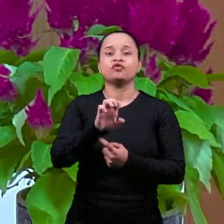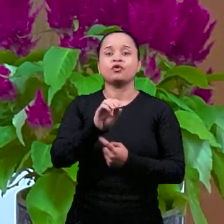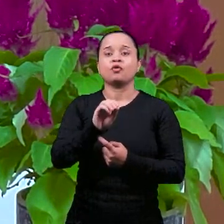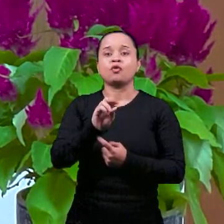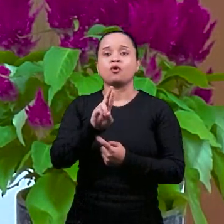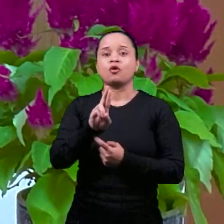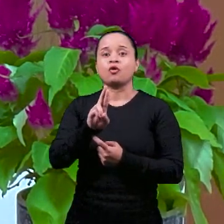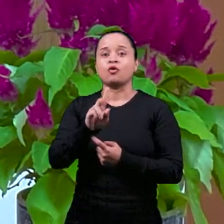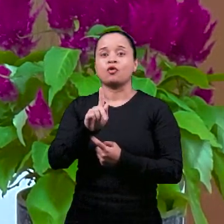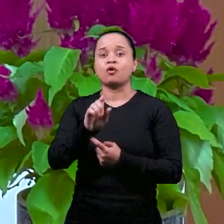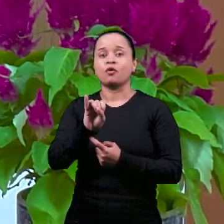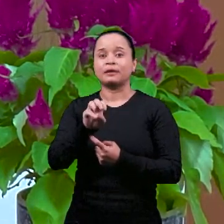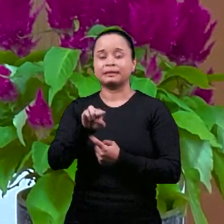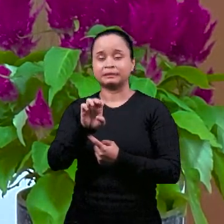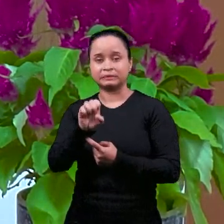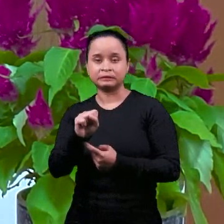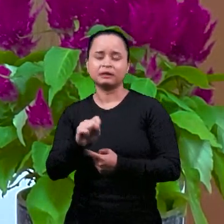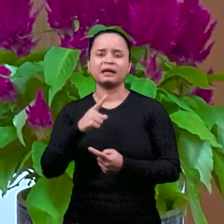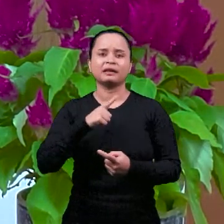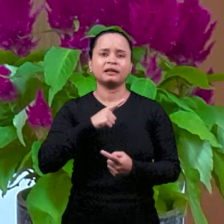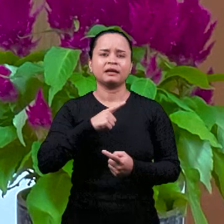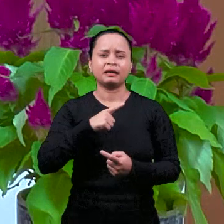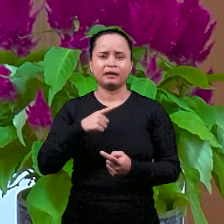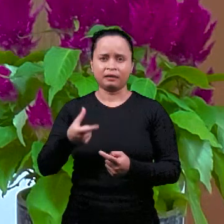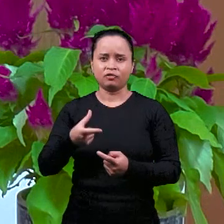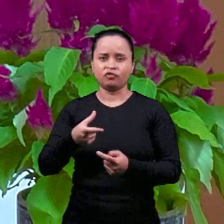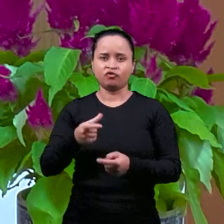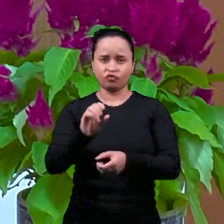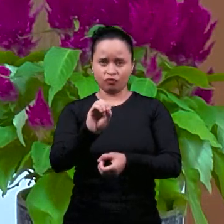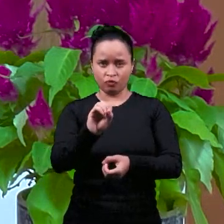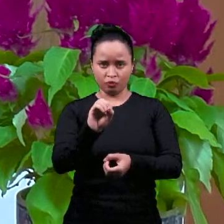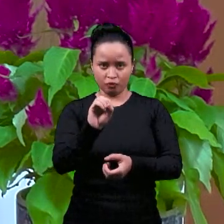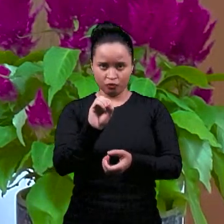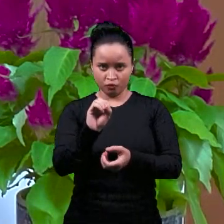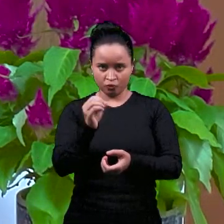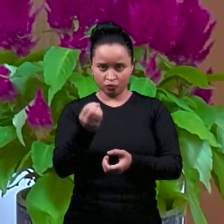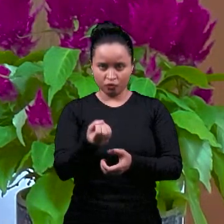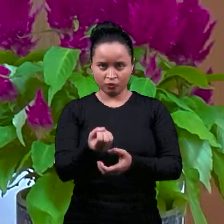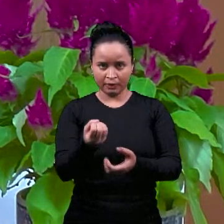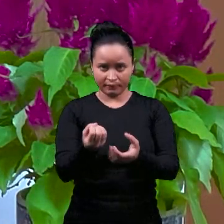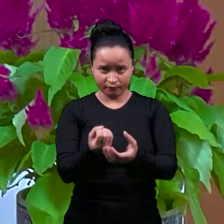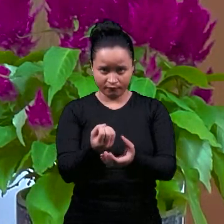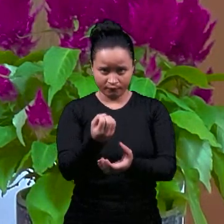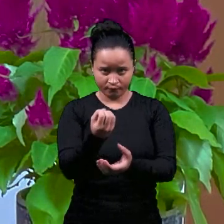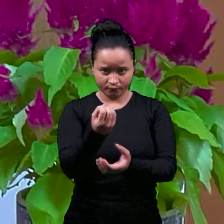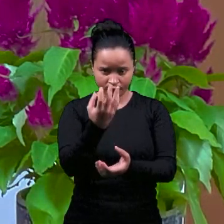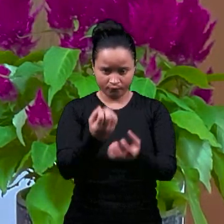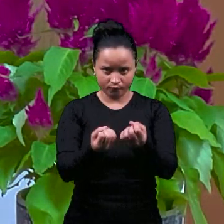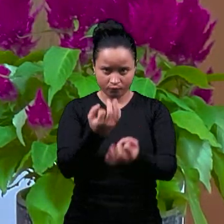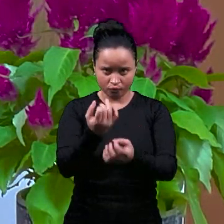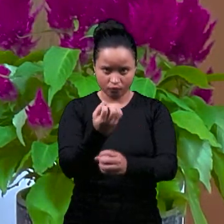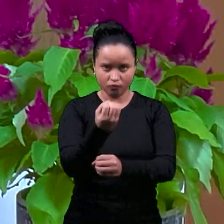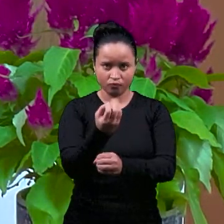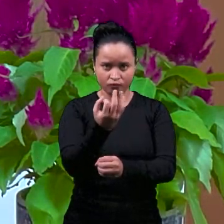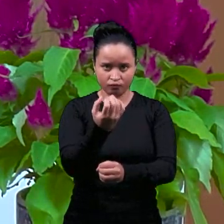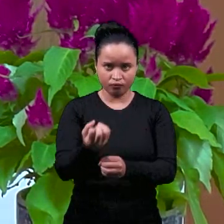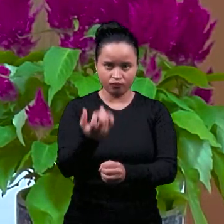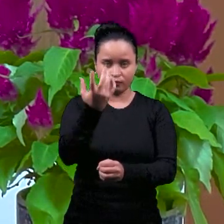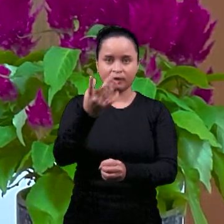который ходил с фонариком, со светильником каком-то, да, огненным, в течение дня.